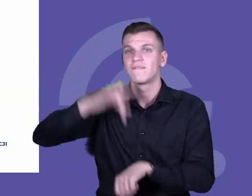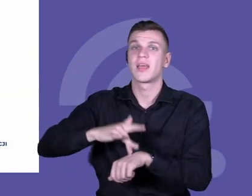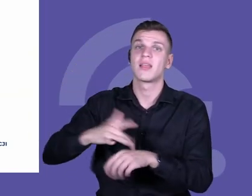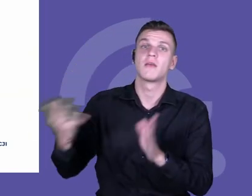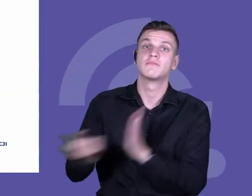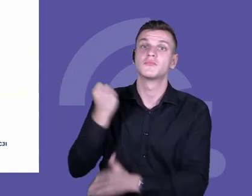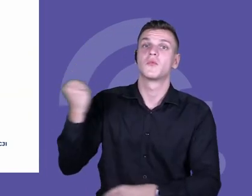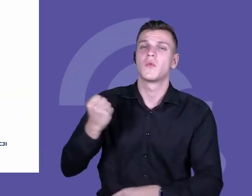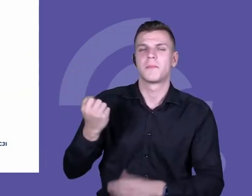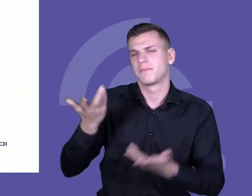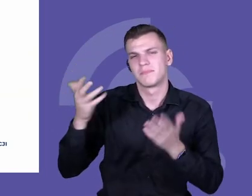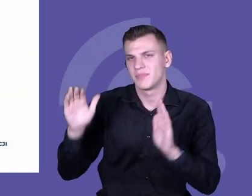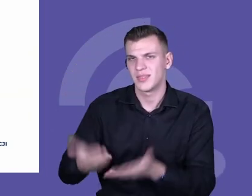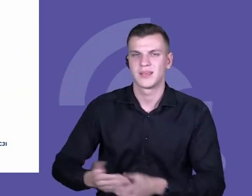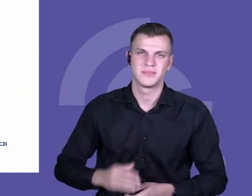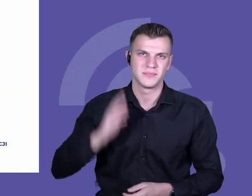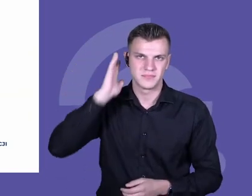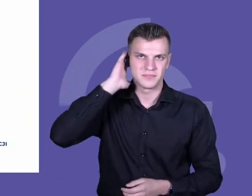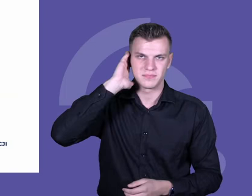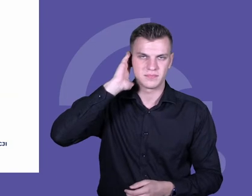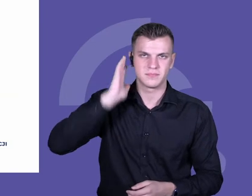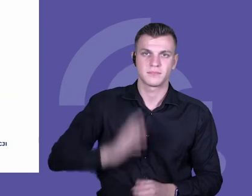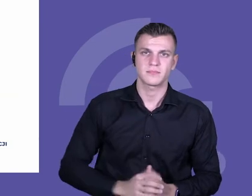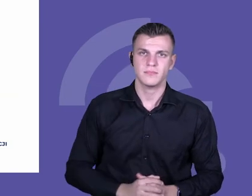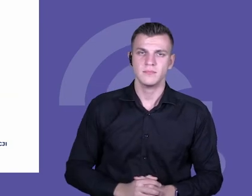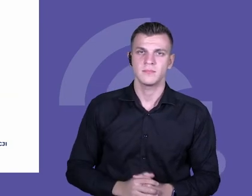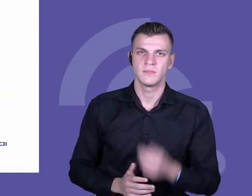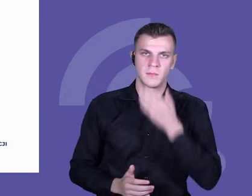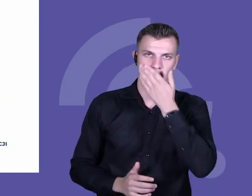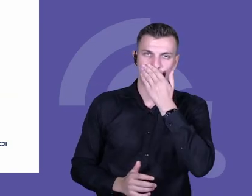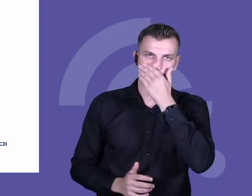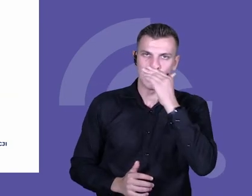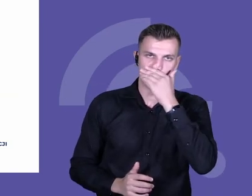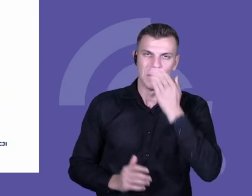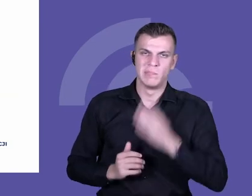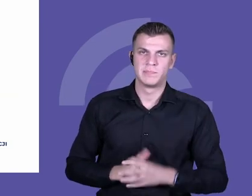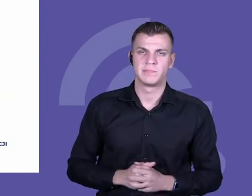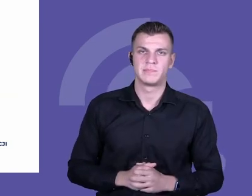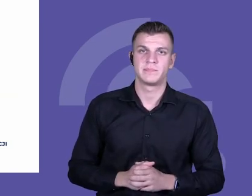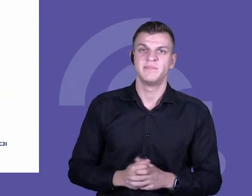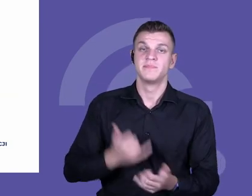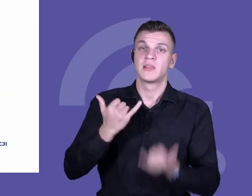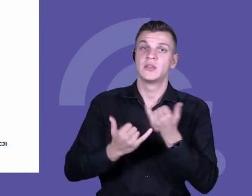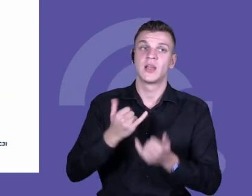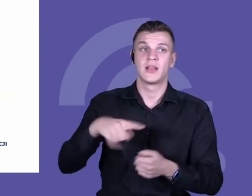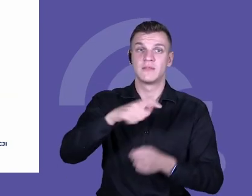nauczycieli to jest, że jeżeli współpraca jest